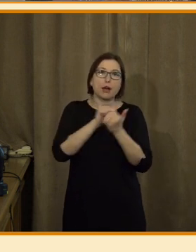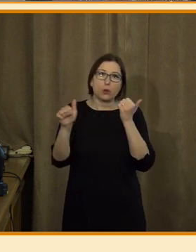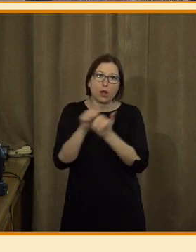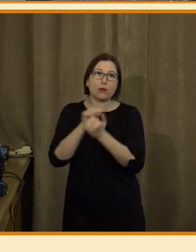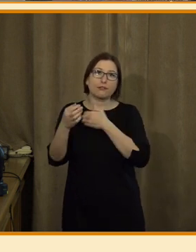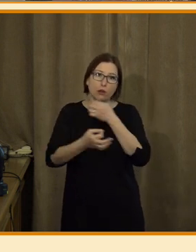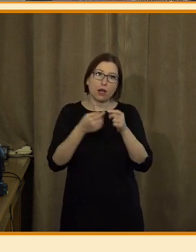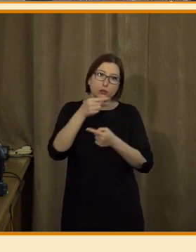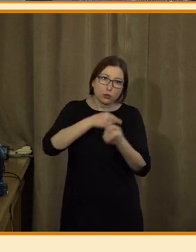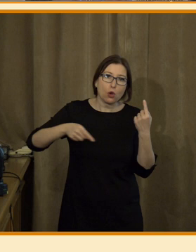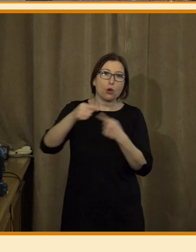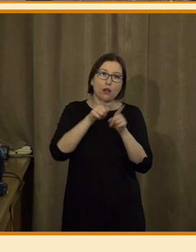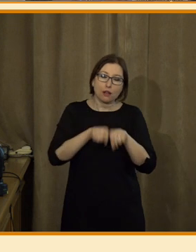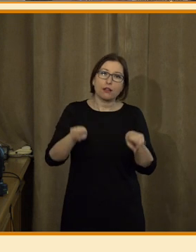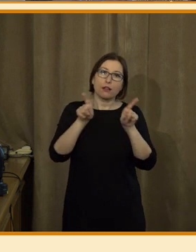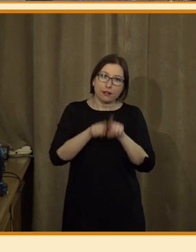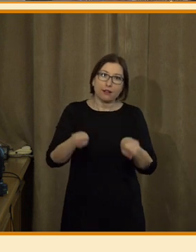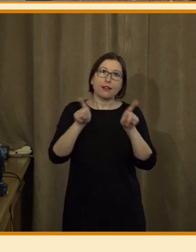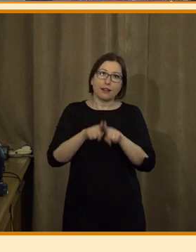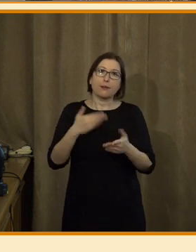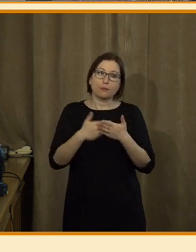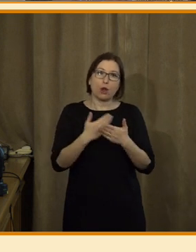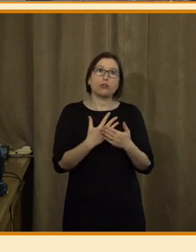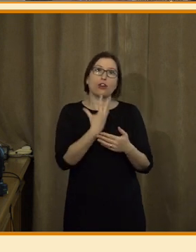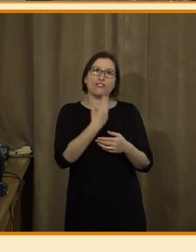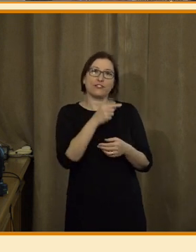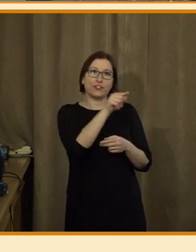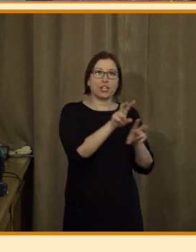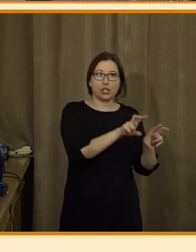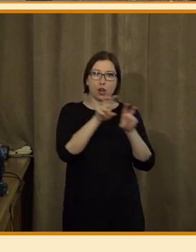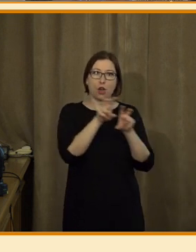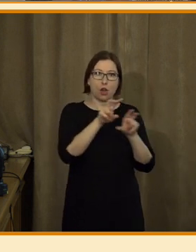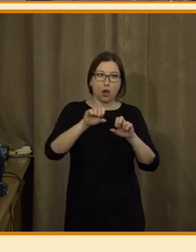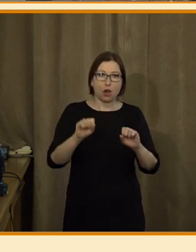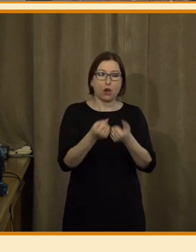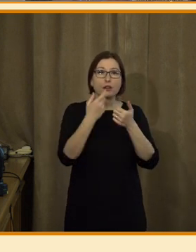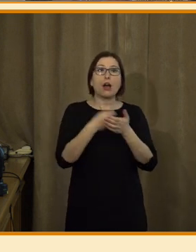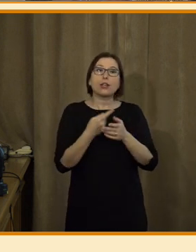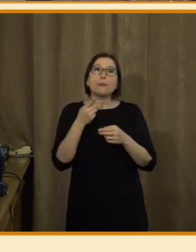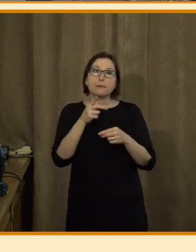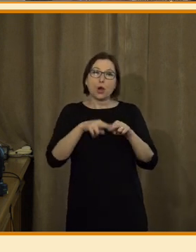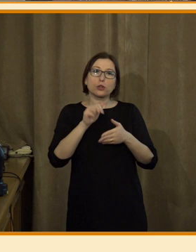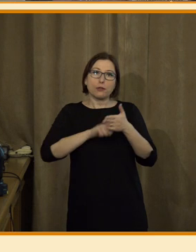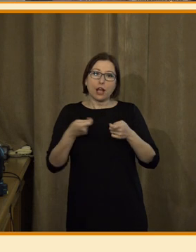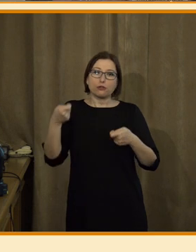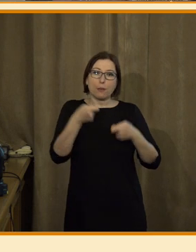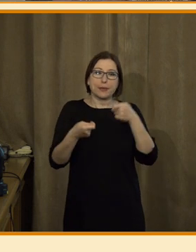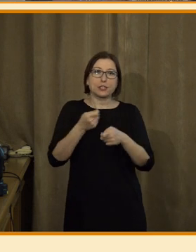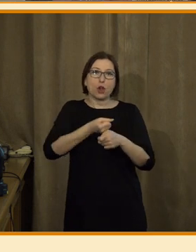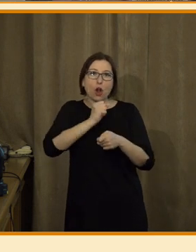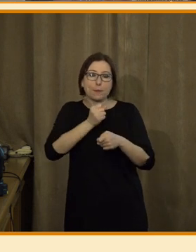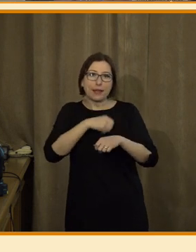která jsou poměrně rutního charakteru, minimálně v nějakých základních verzích, než se do nich doplňují další komentáře a podobně.